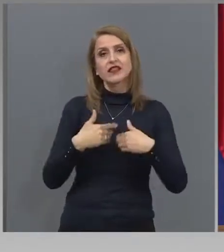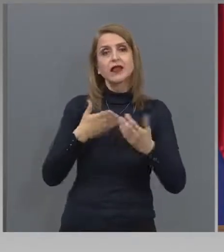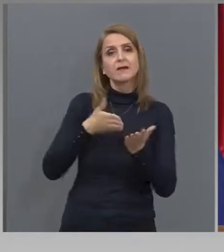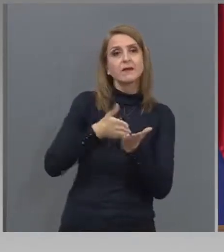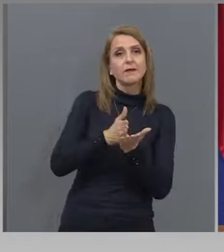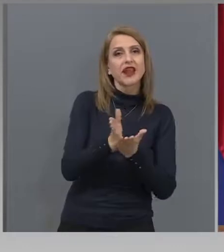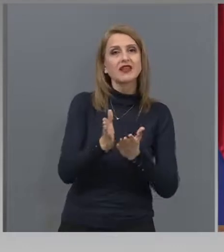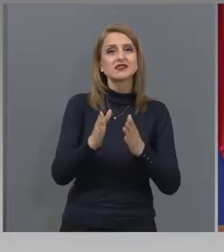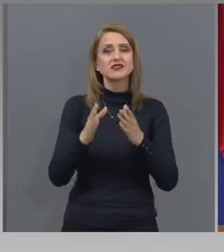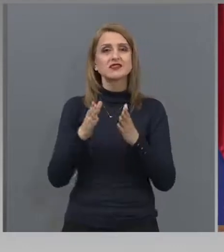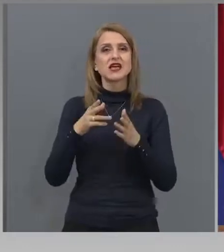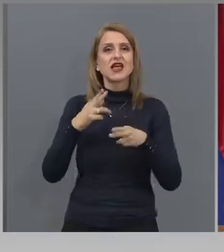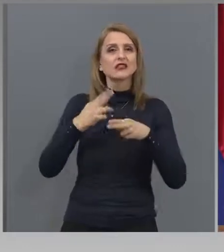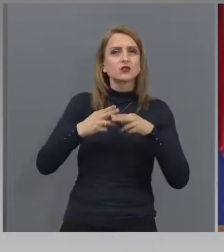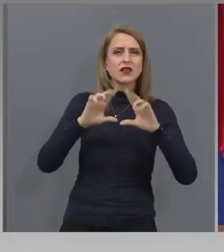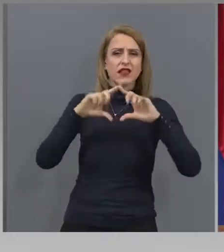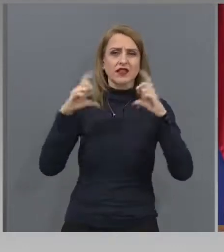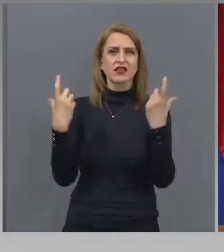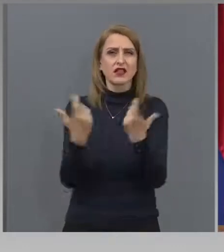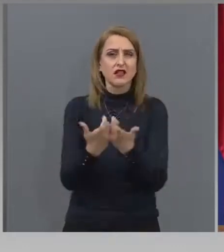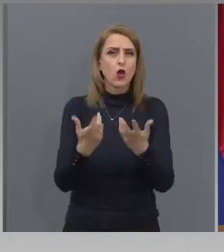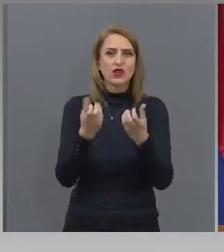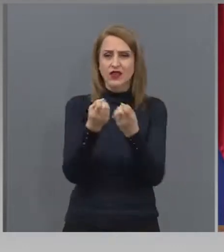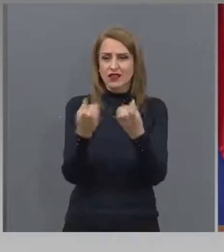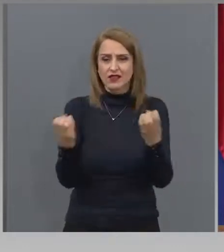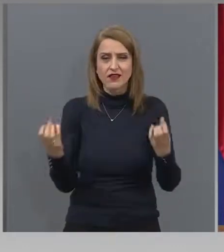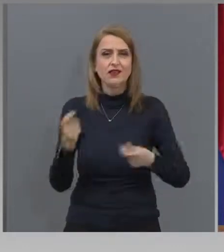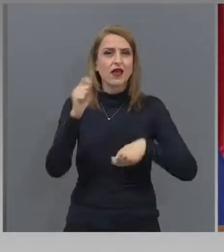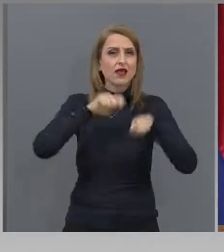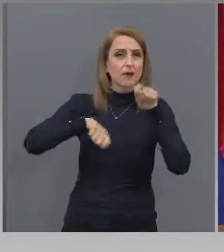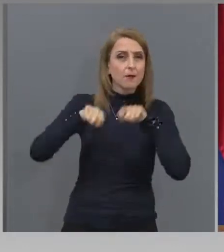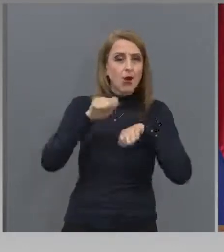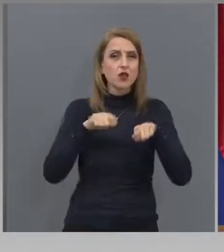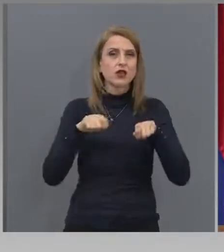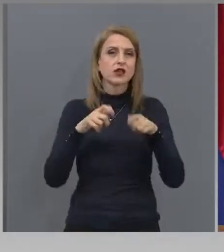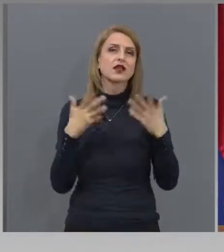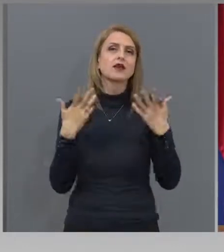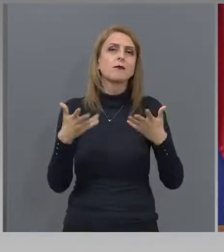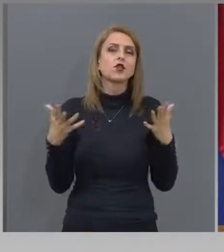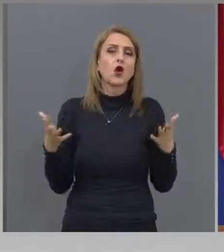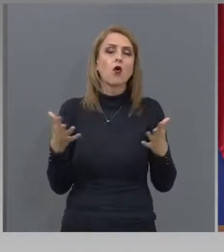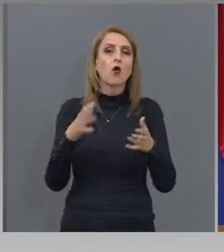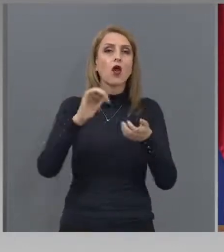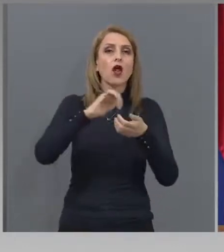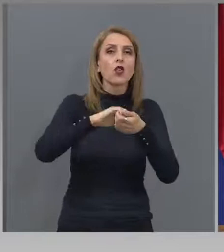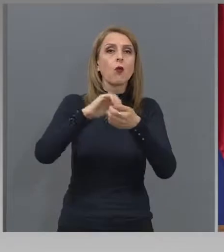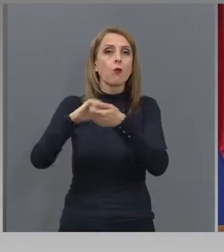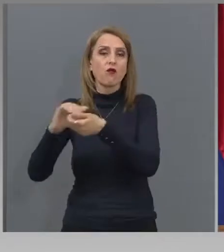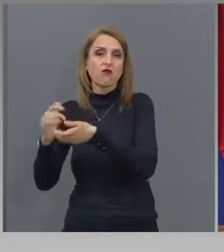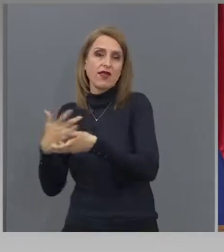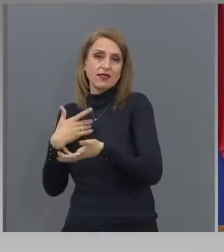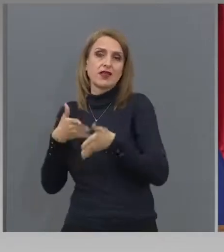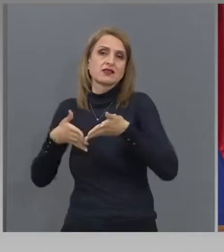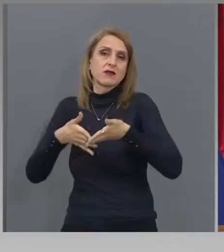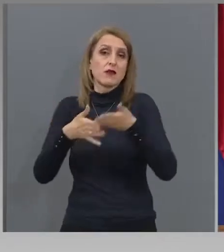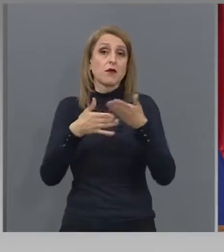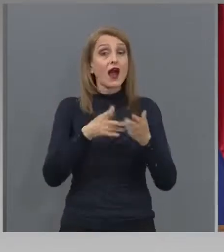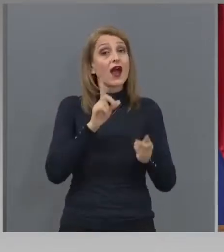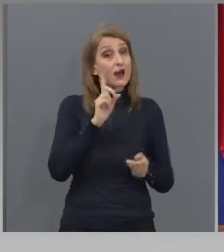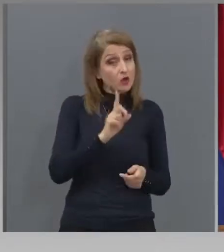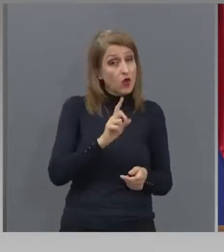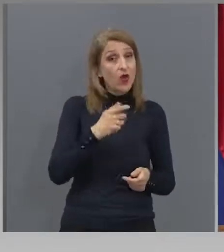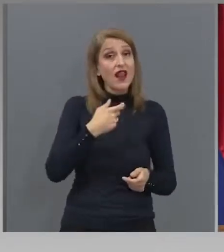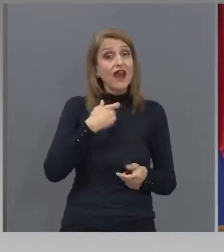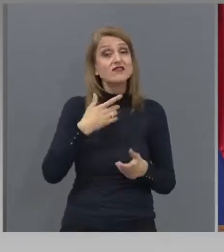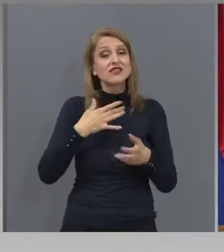тревни покрития, осветление, ремонти. На много клубове е помогнала държава. в случая те искат конкретна финансова